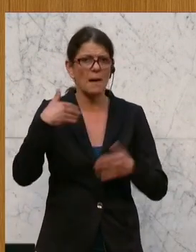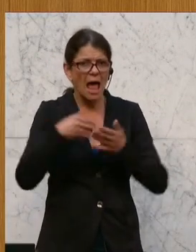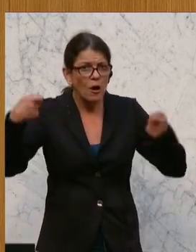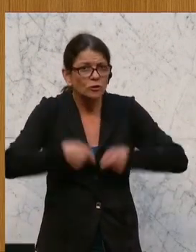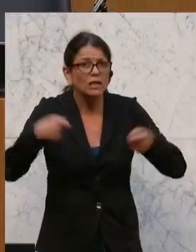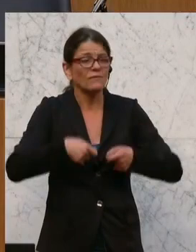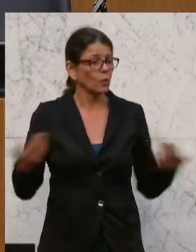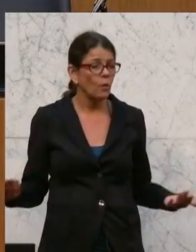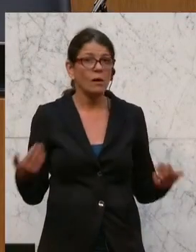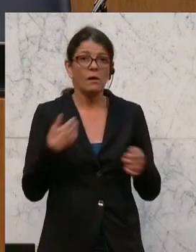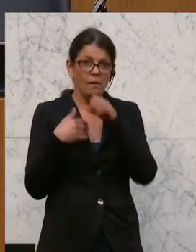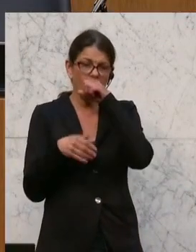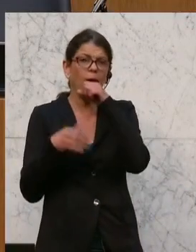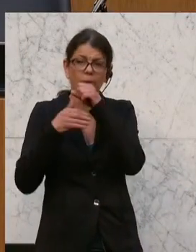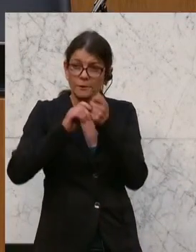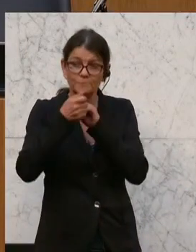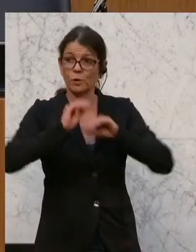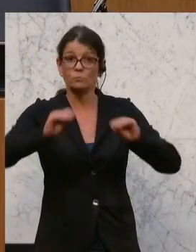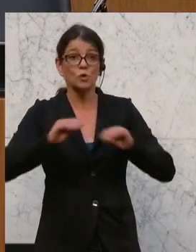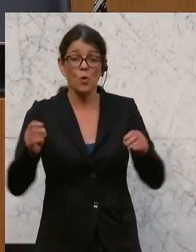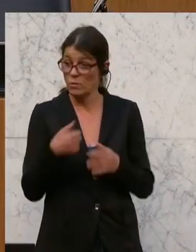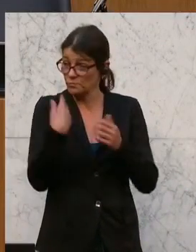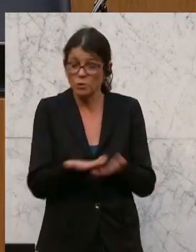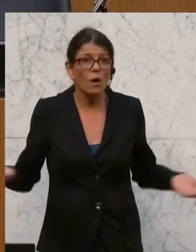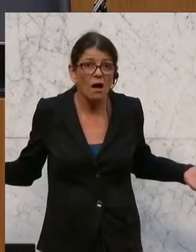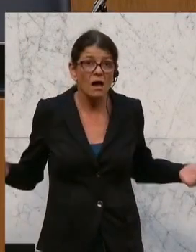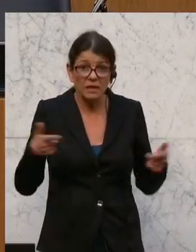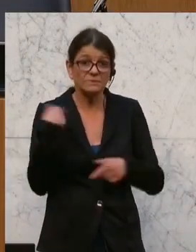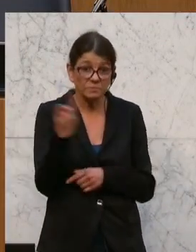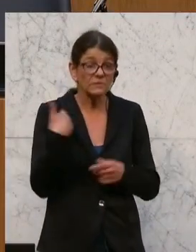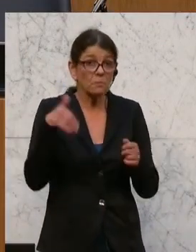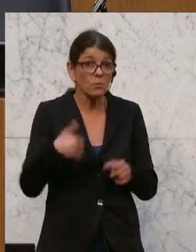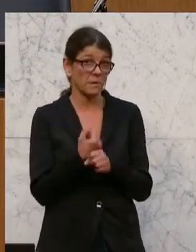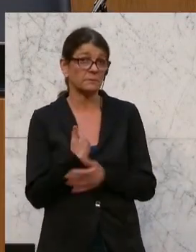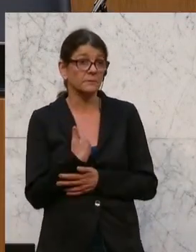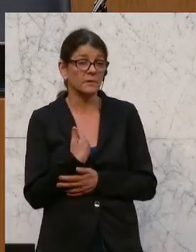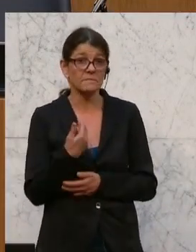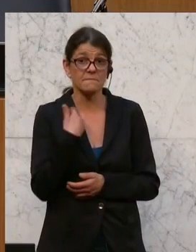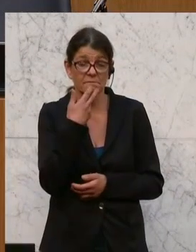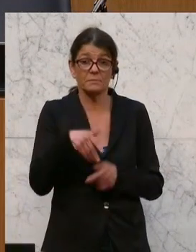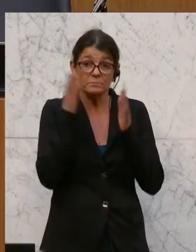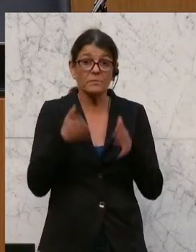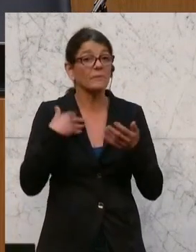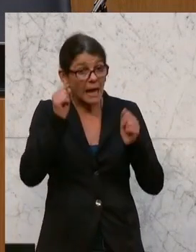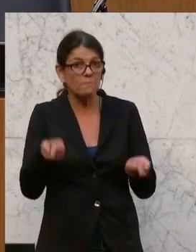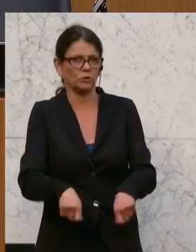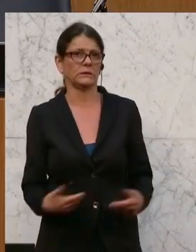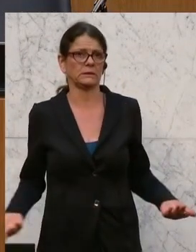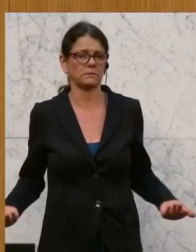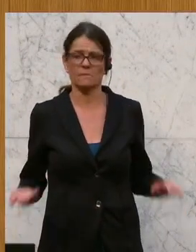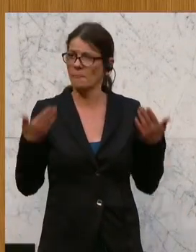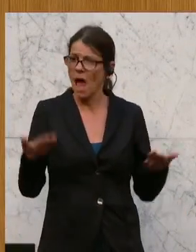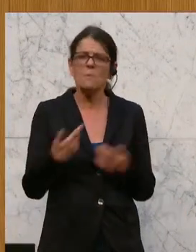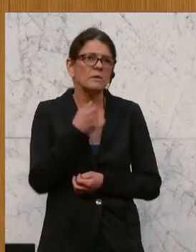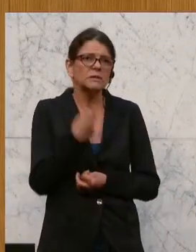einzurichten, Umschulungen zu machen. Das ist das, was wir auch können, was wir auch von diesem Haus aus auch beschließen können. Und wie